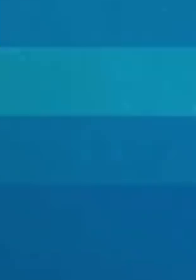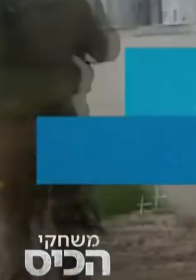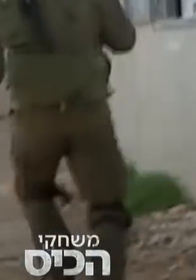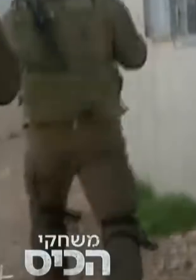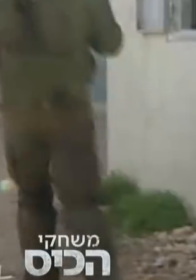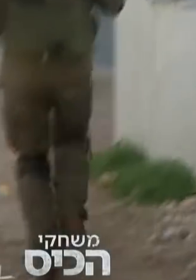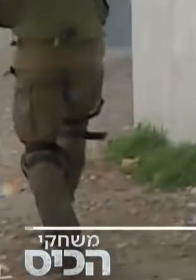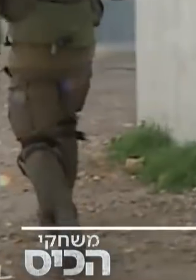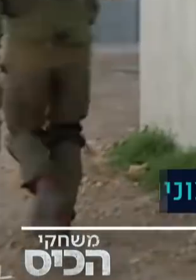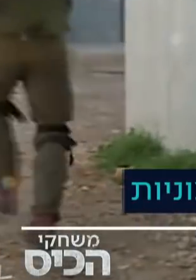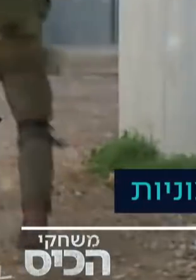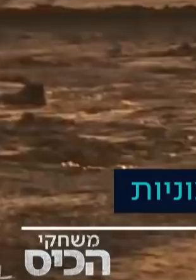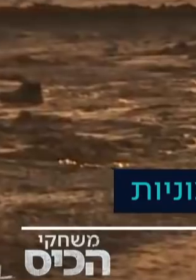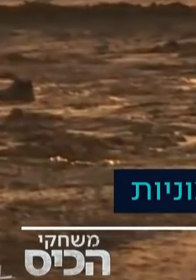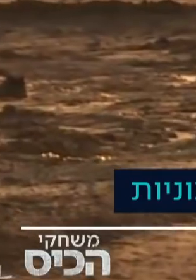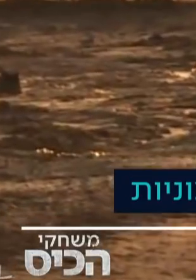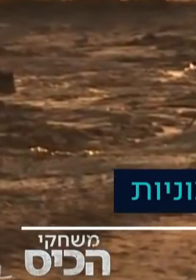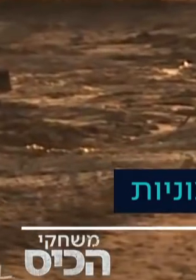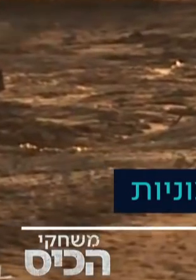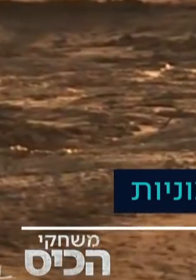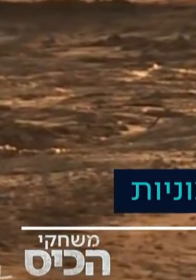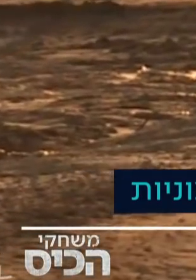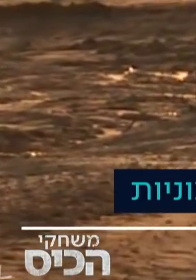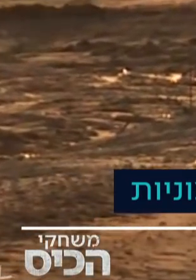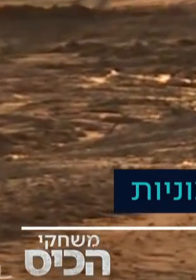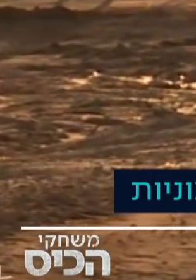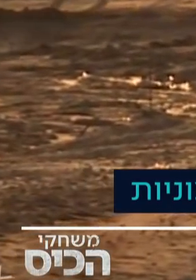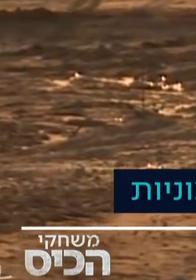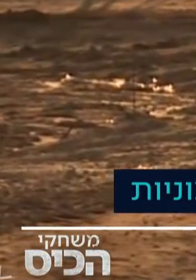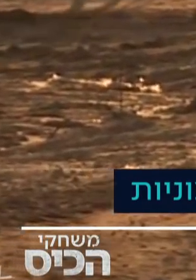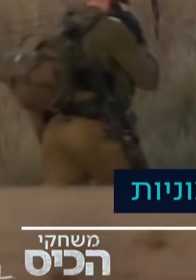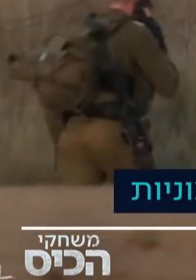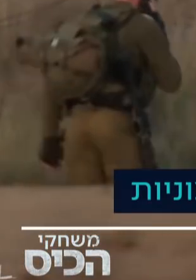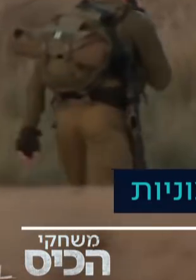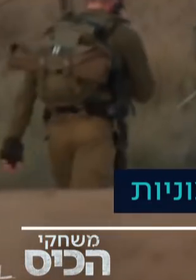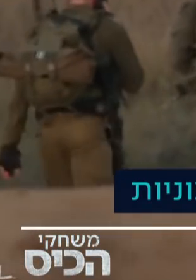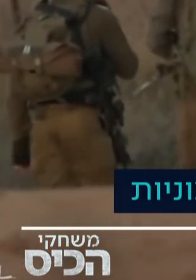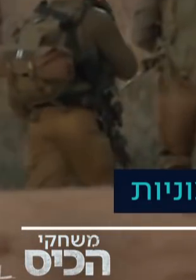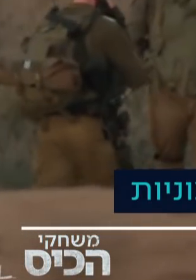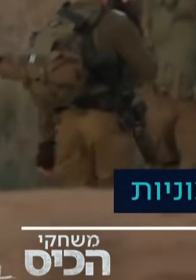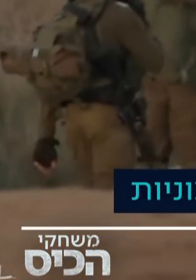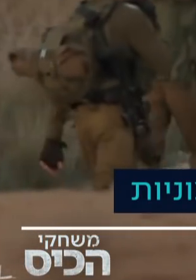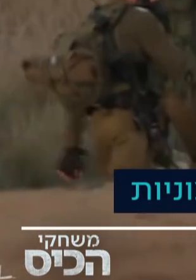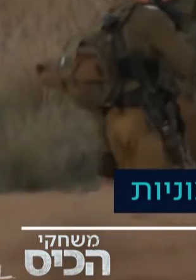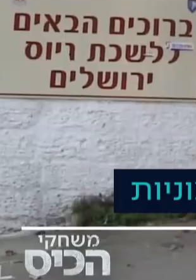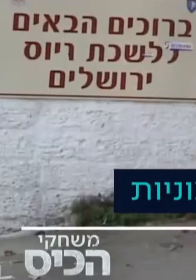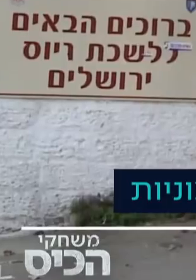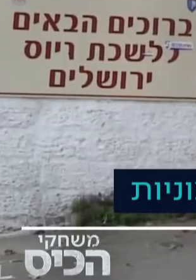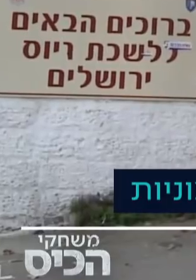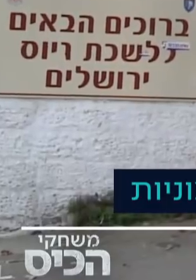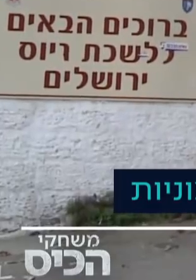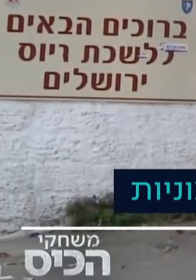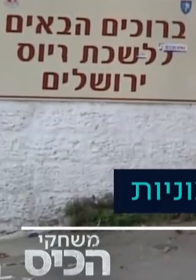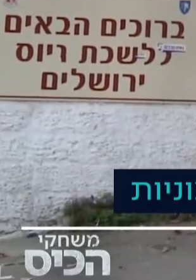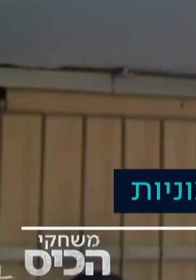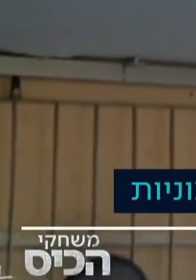שימוש צהל שילם ב-2019 יותר משישה מיליארד שקלים לחברות אזרחיות לא הרבה ביחס לתקציב